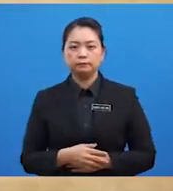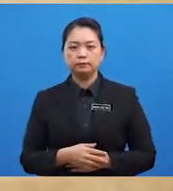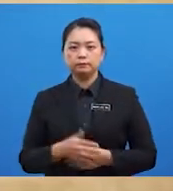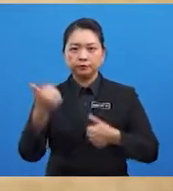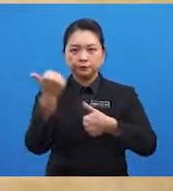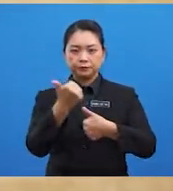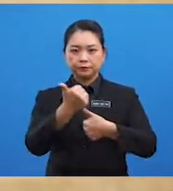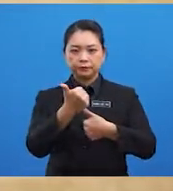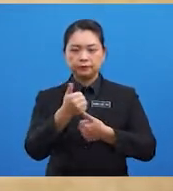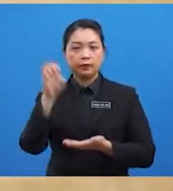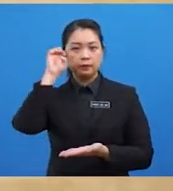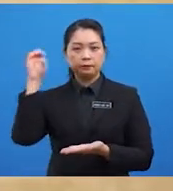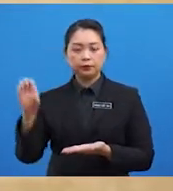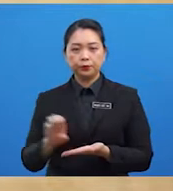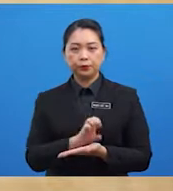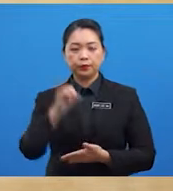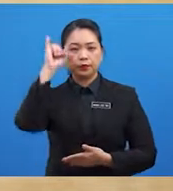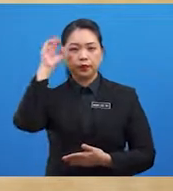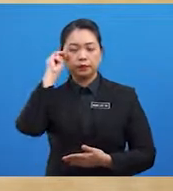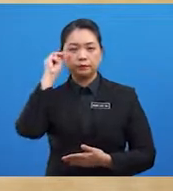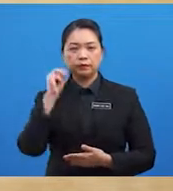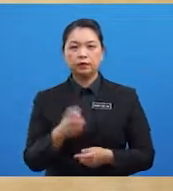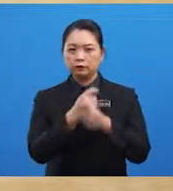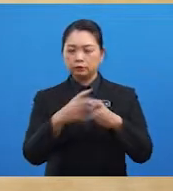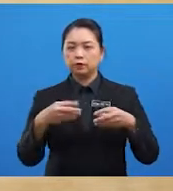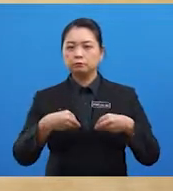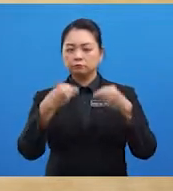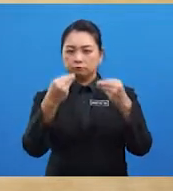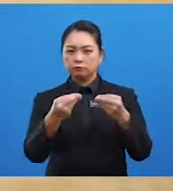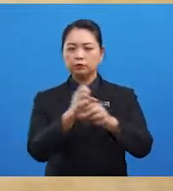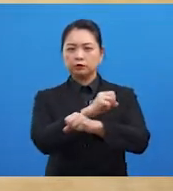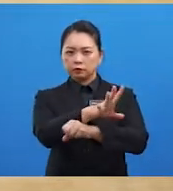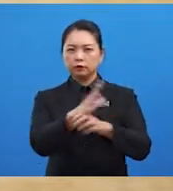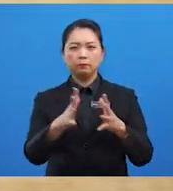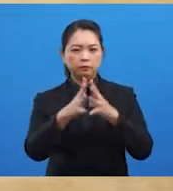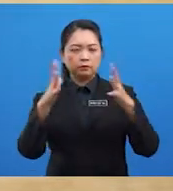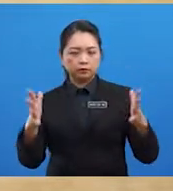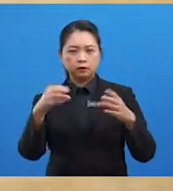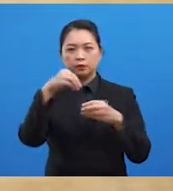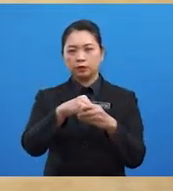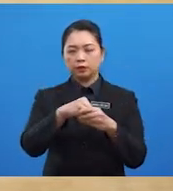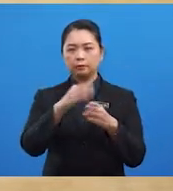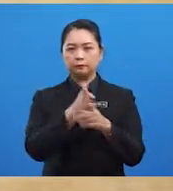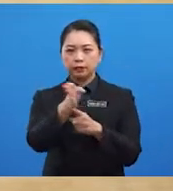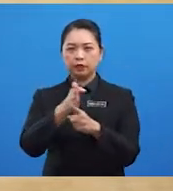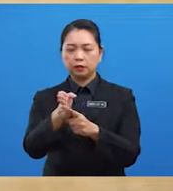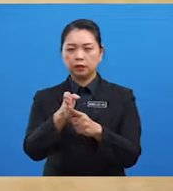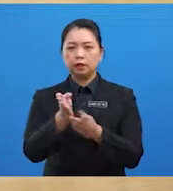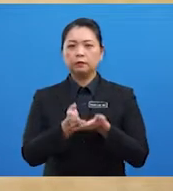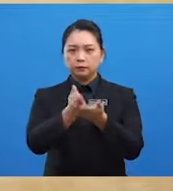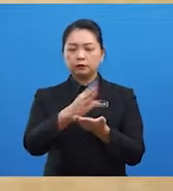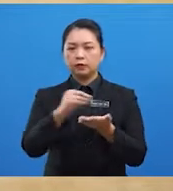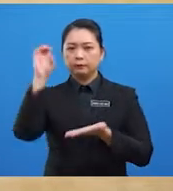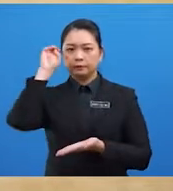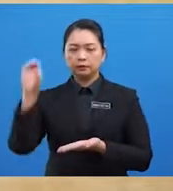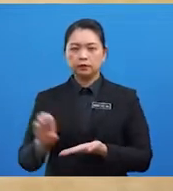penerokaan Ibn Majid telah memberikan impak yang besar di dalam bidang pelayaran dan penerokaan